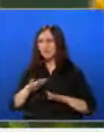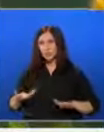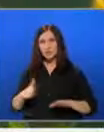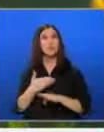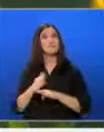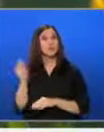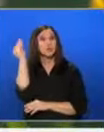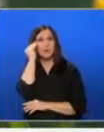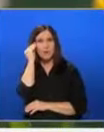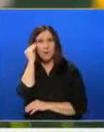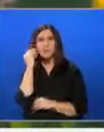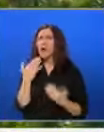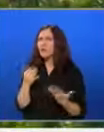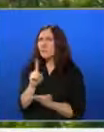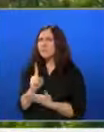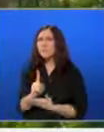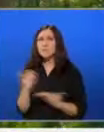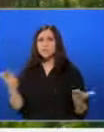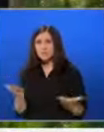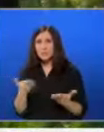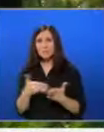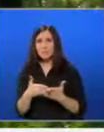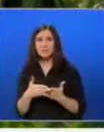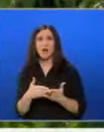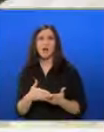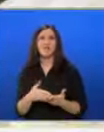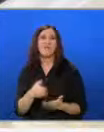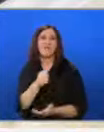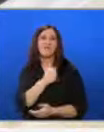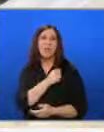непрекъснато им напомня какво може да причини национализмът.